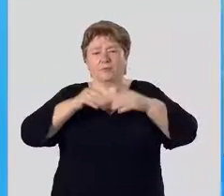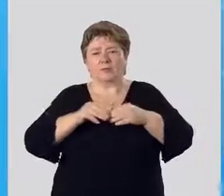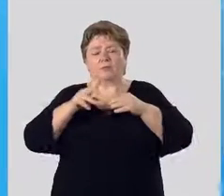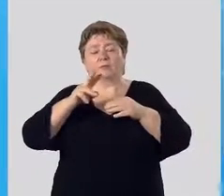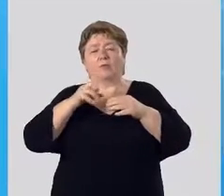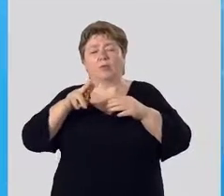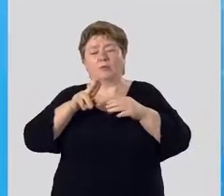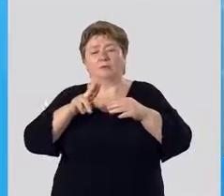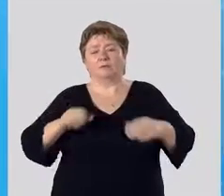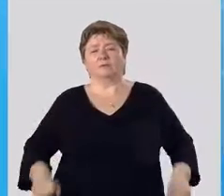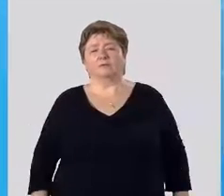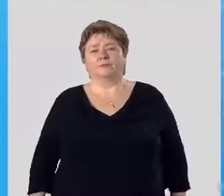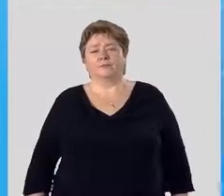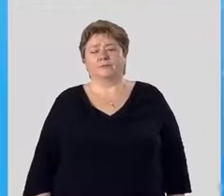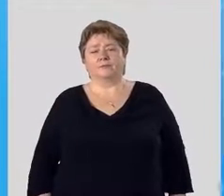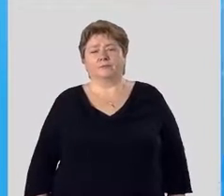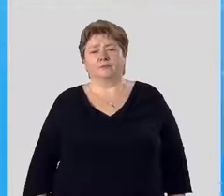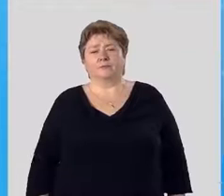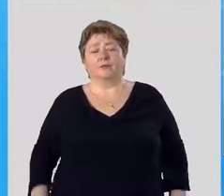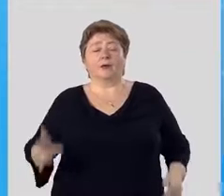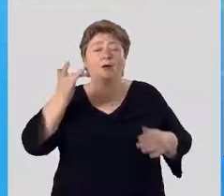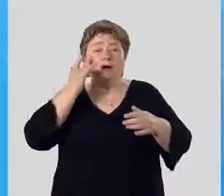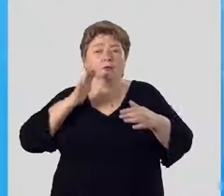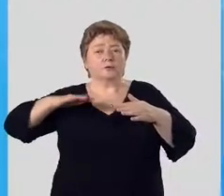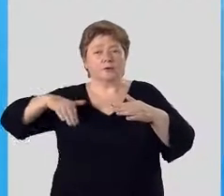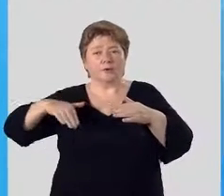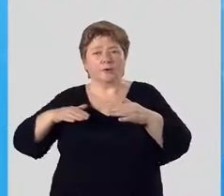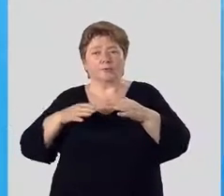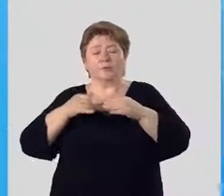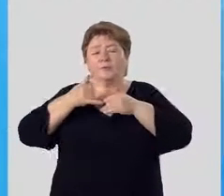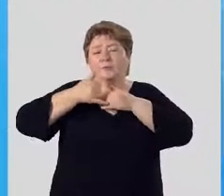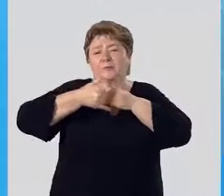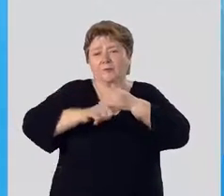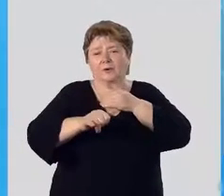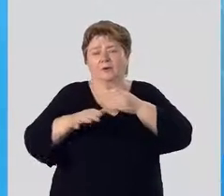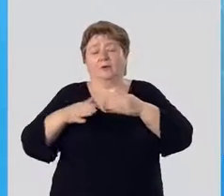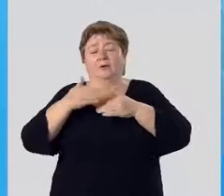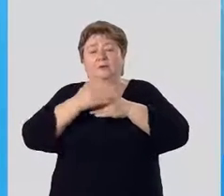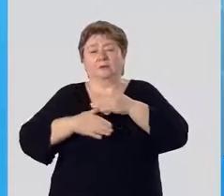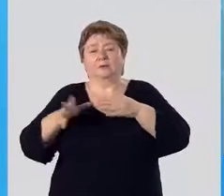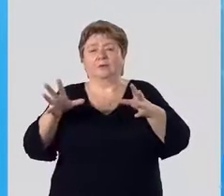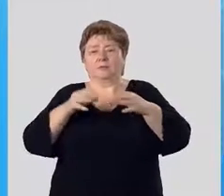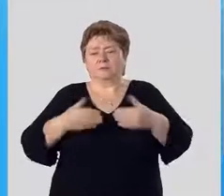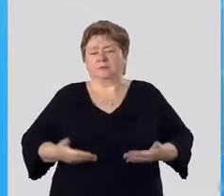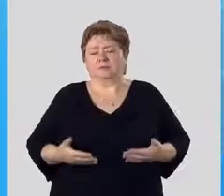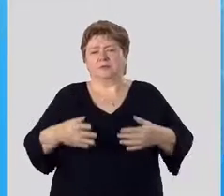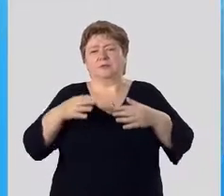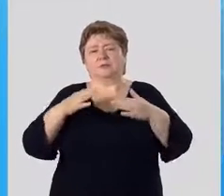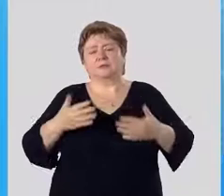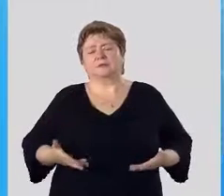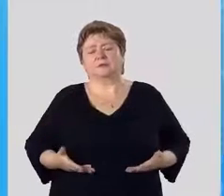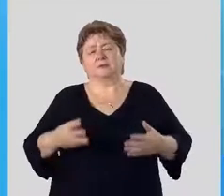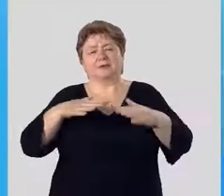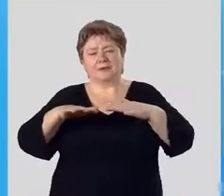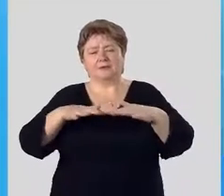плодами, которые затем выводятся наружу вместе с отходами жизнедеятельности.